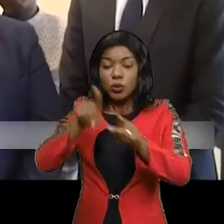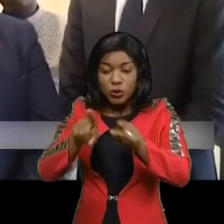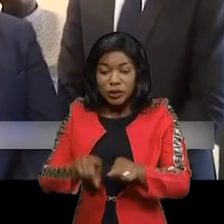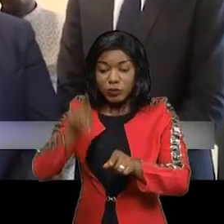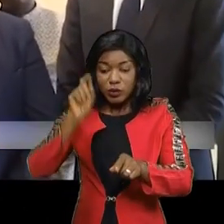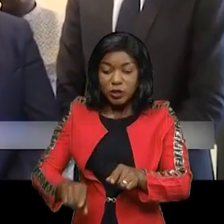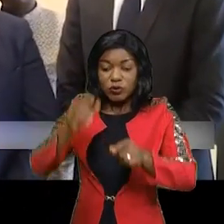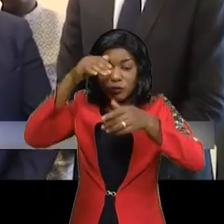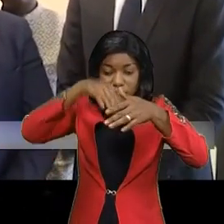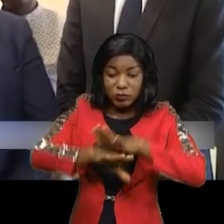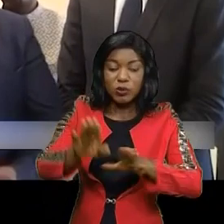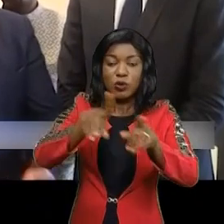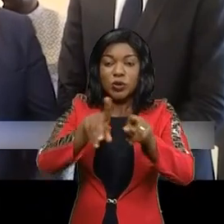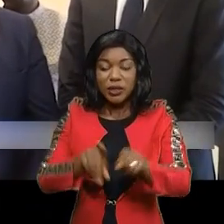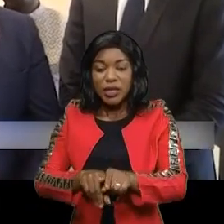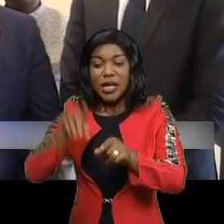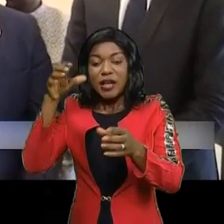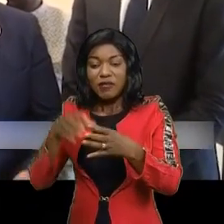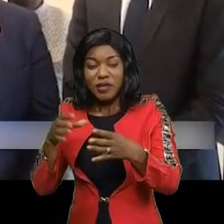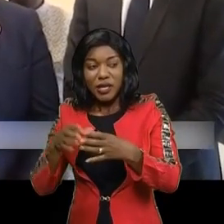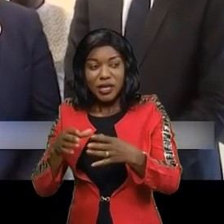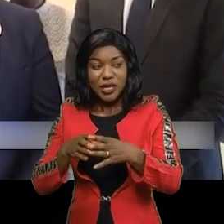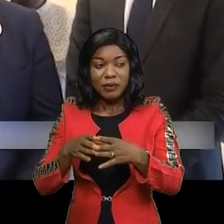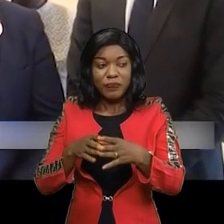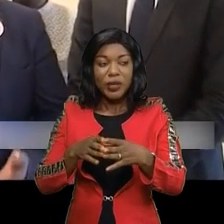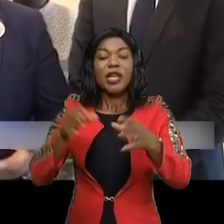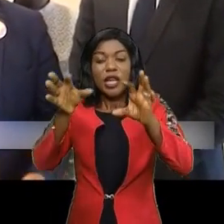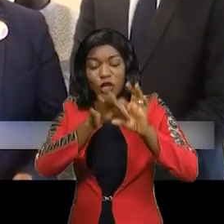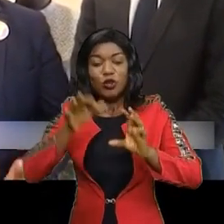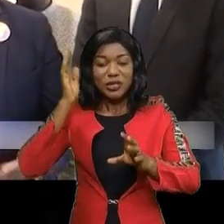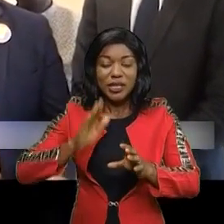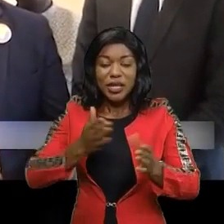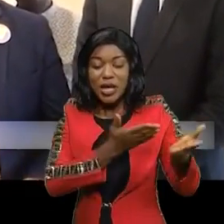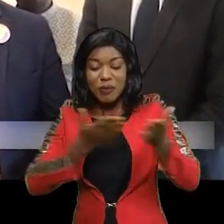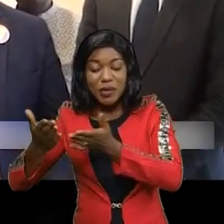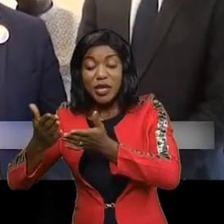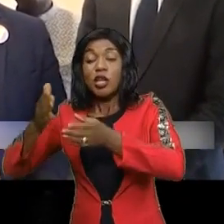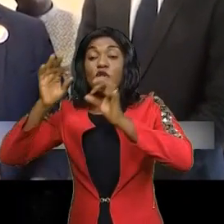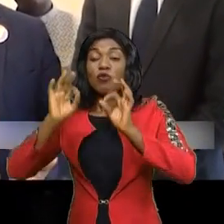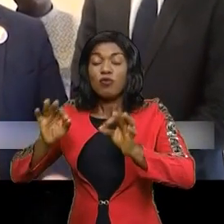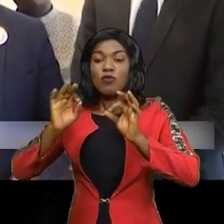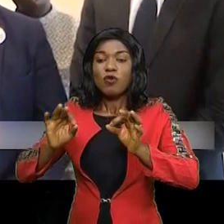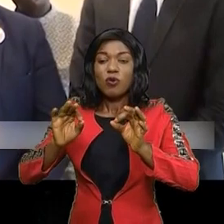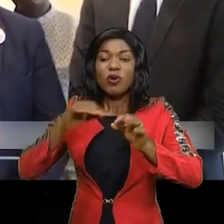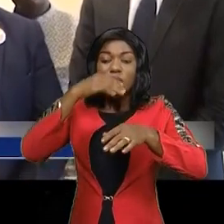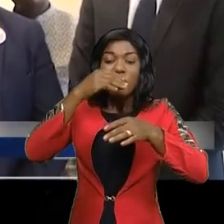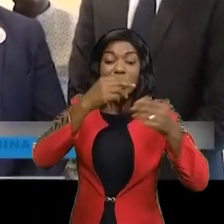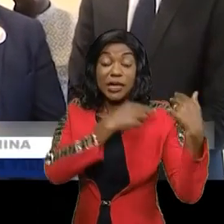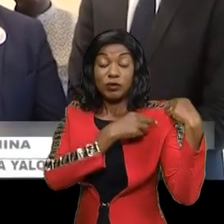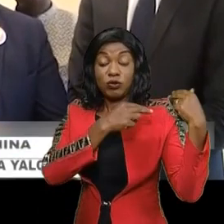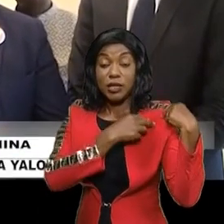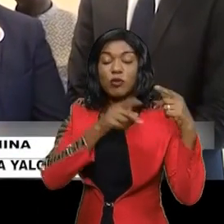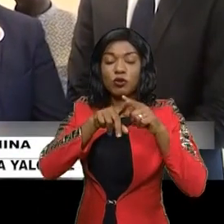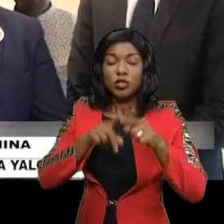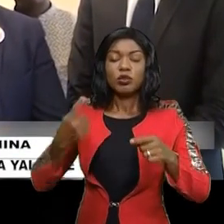sera matérialisée, et qu'avec ce vent-là, le vent de l'Union sacrée a amené de nouvelles autorités partout et que la province de Kouilou